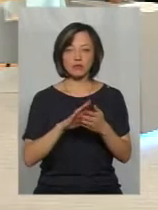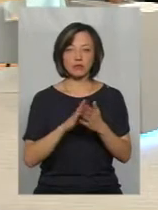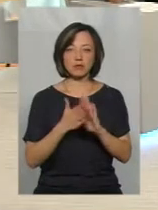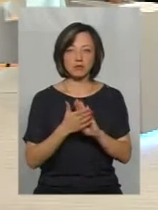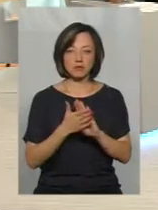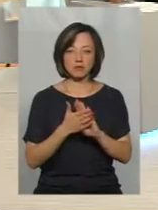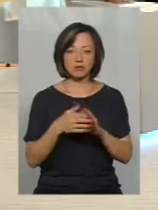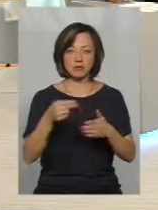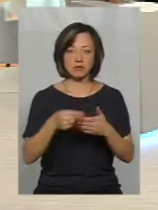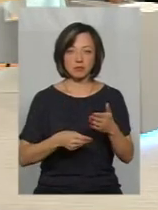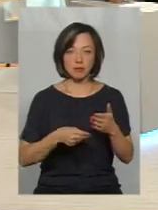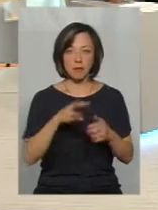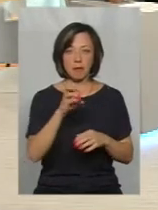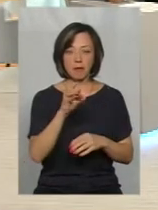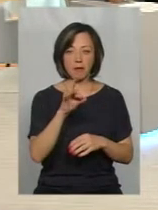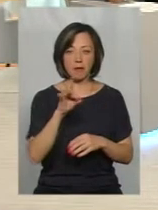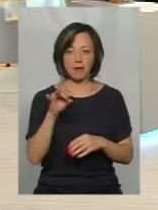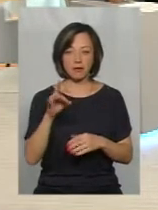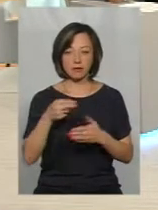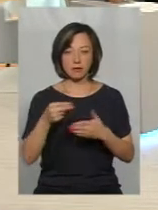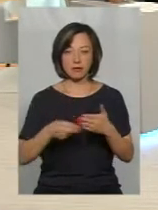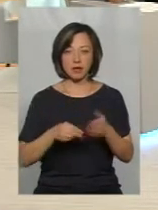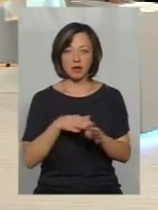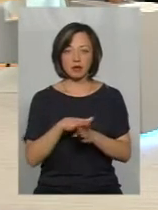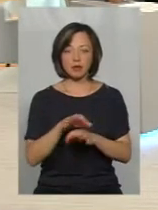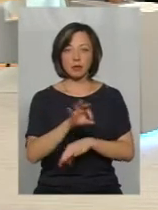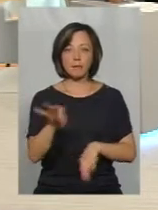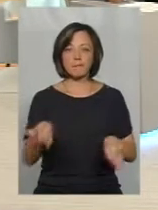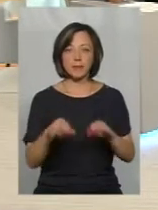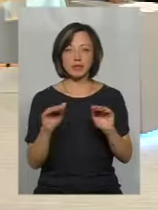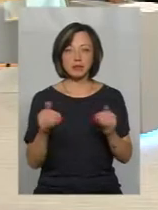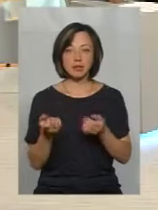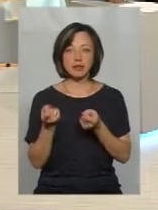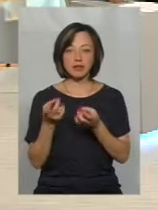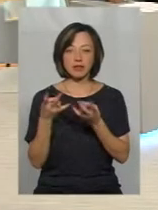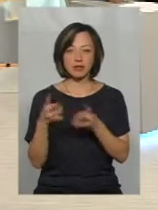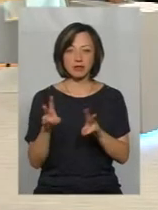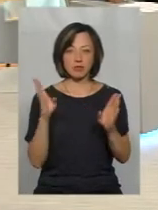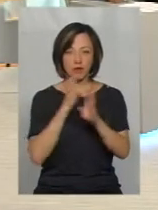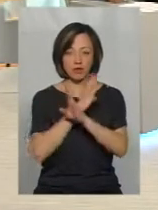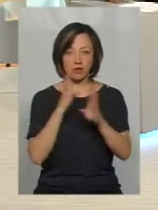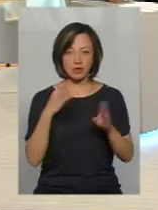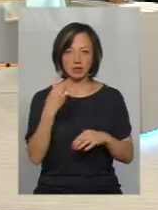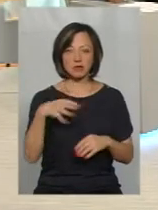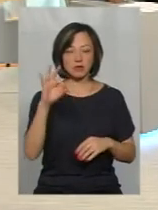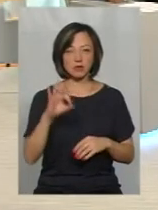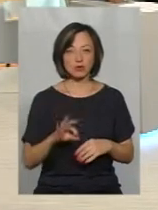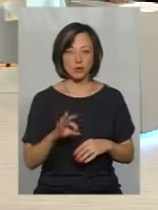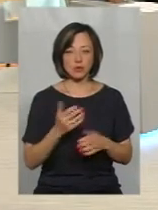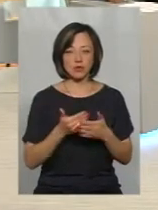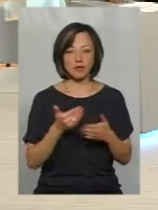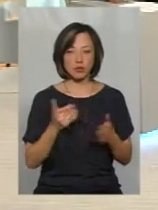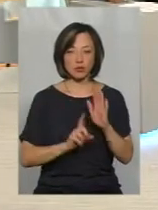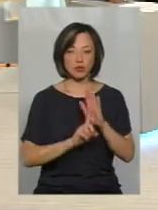мерів в Брюссель, реалізувати проєкт і зменшити викиди ЦО2 в місті на 30% від